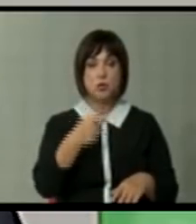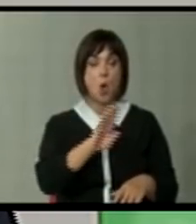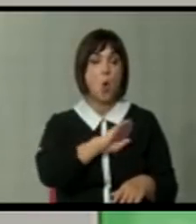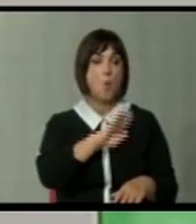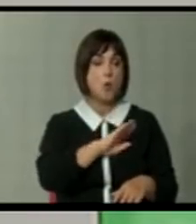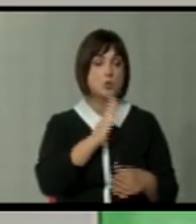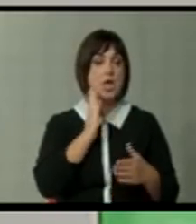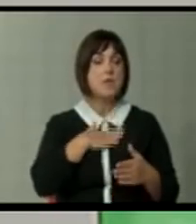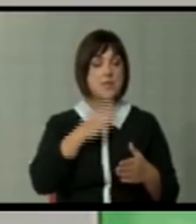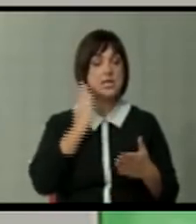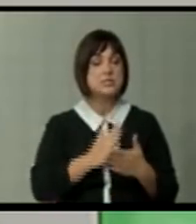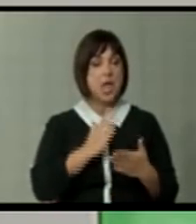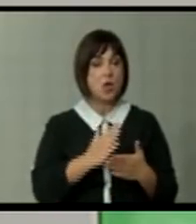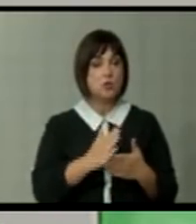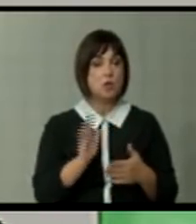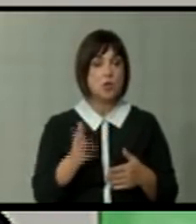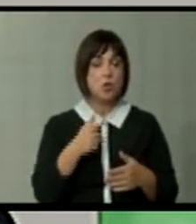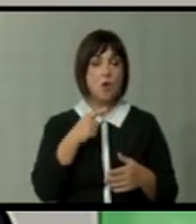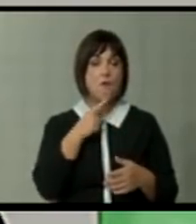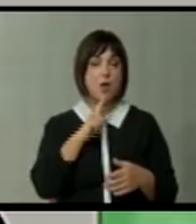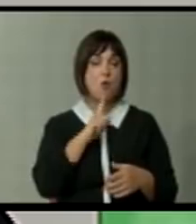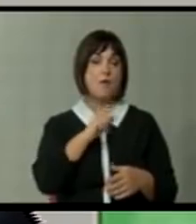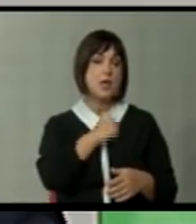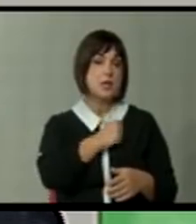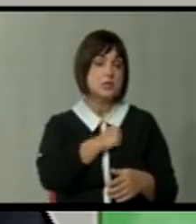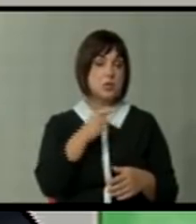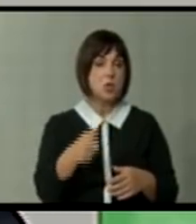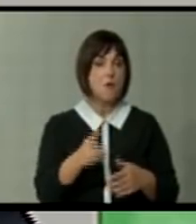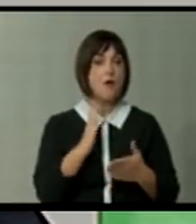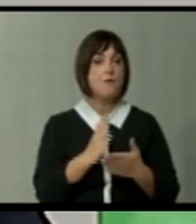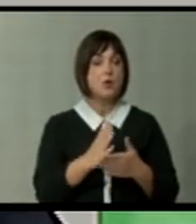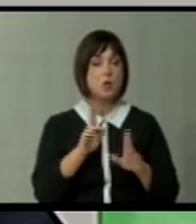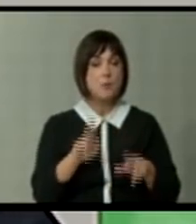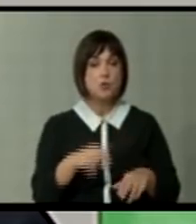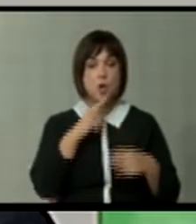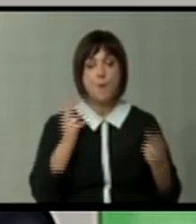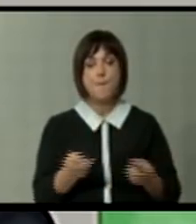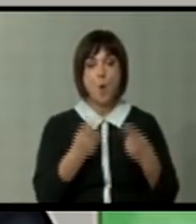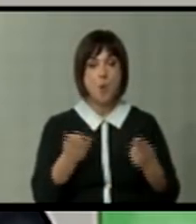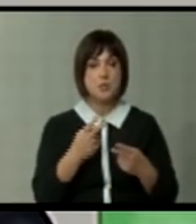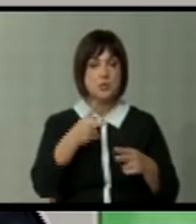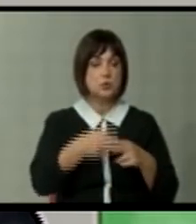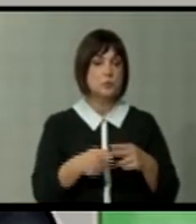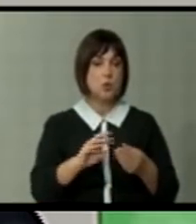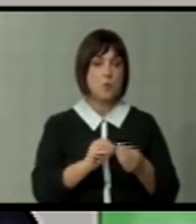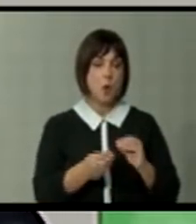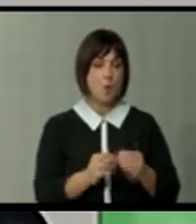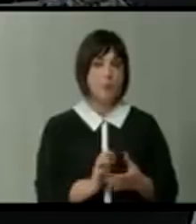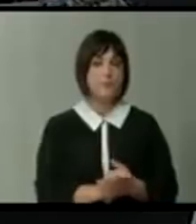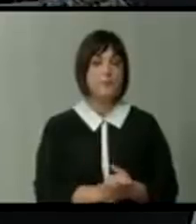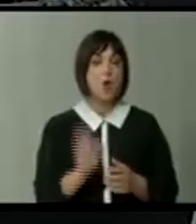опасности имате секогаш, но ако го не ми от ујка с нем ви гарантира некој работи, тогаш можете малко полесно да се справите со проблемица.